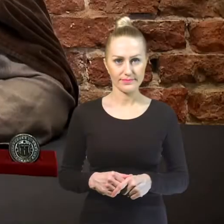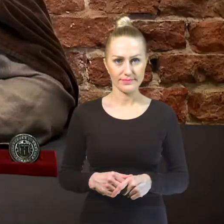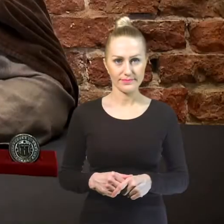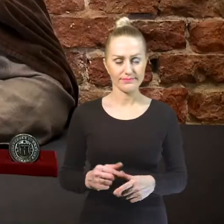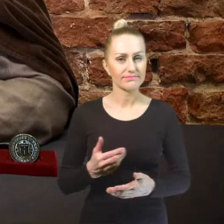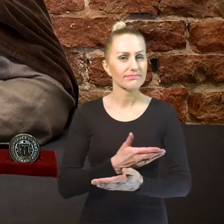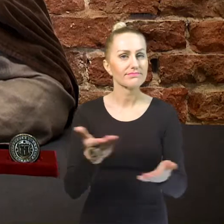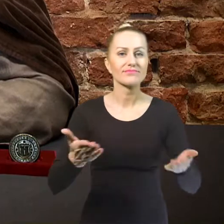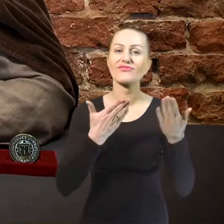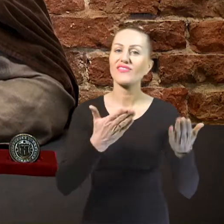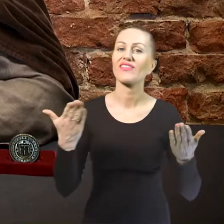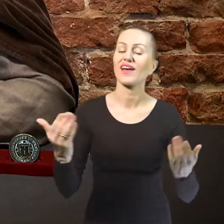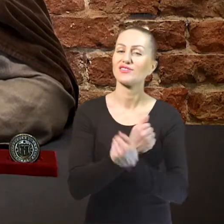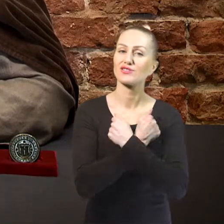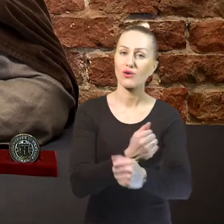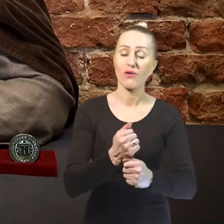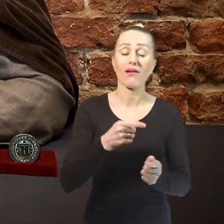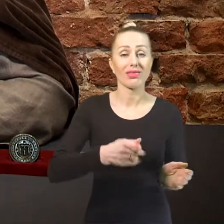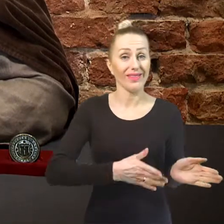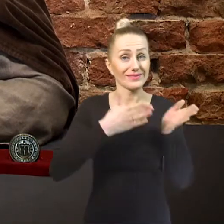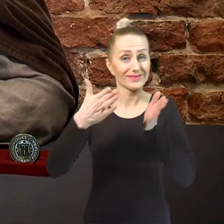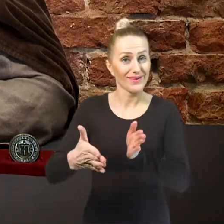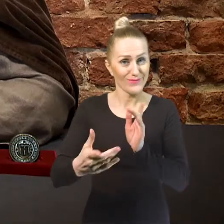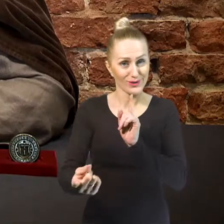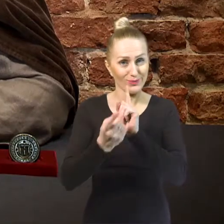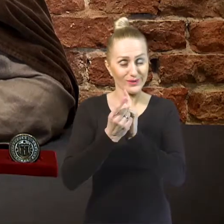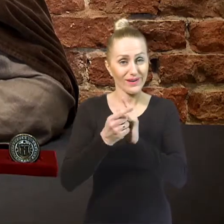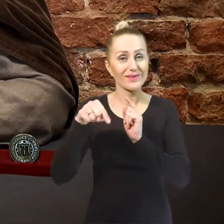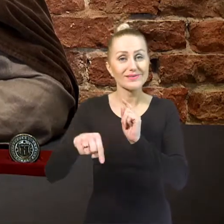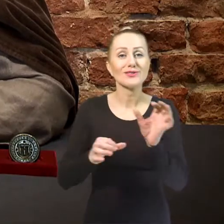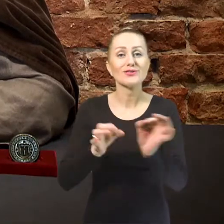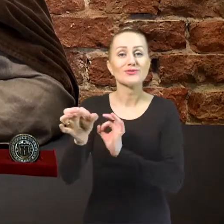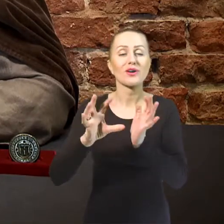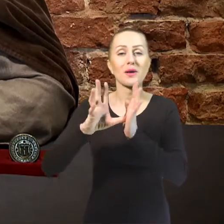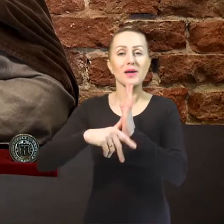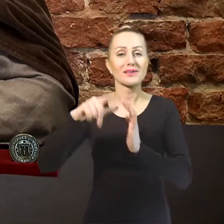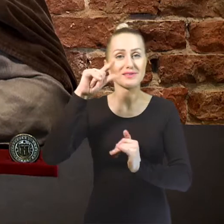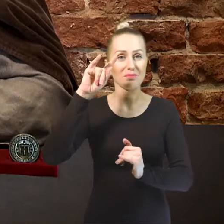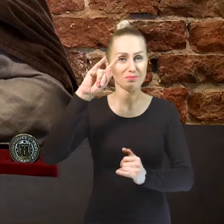Witajcie kochani. Na kolejnym spotkaniu z historią miasta Pyskowice.